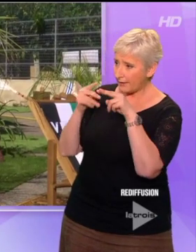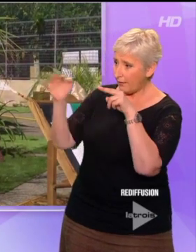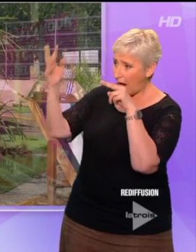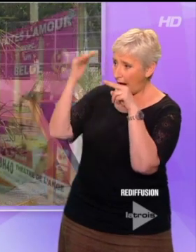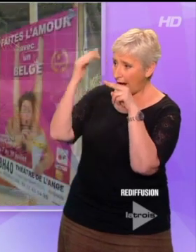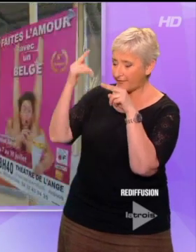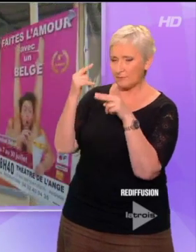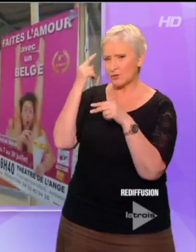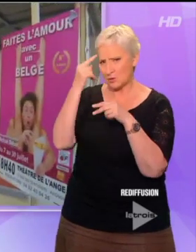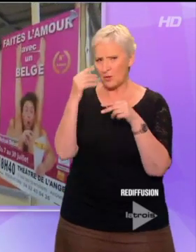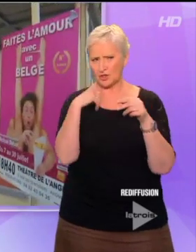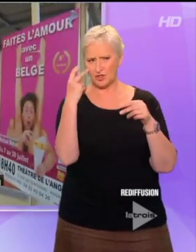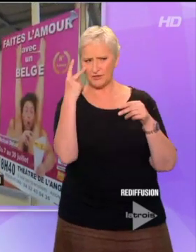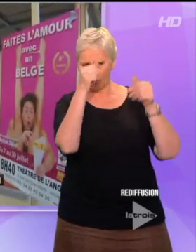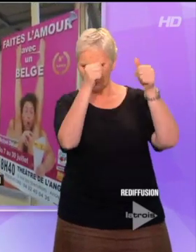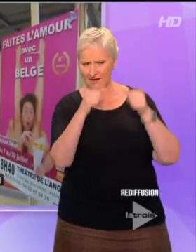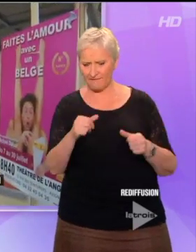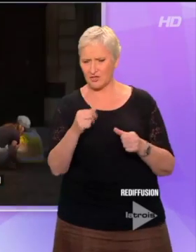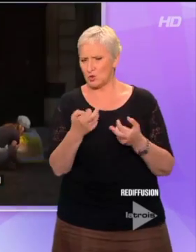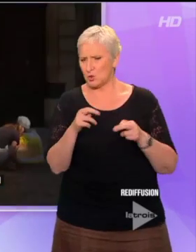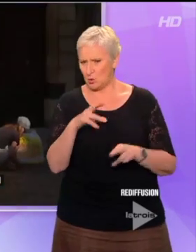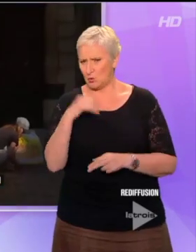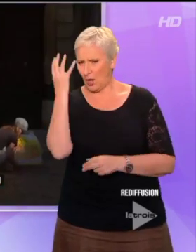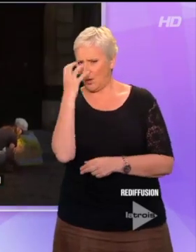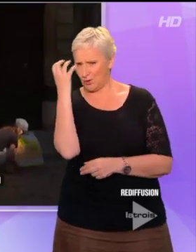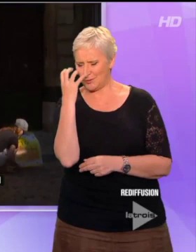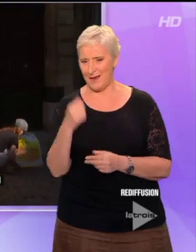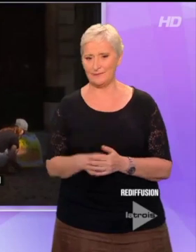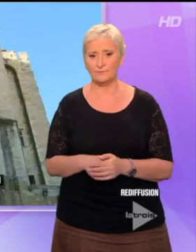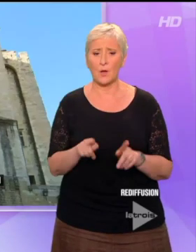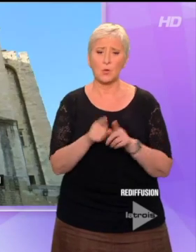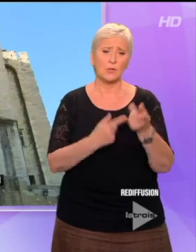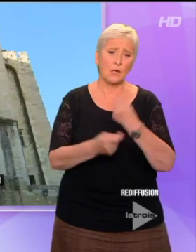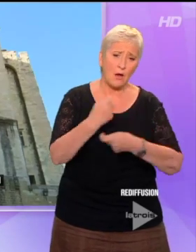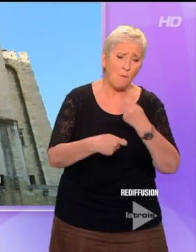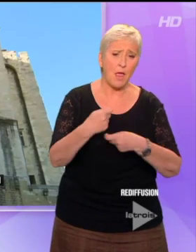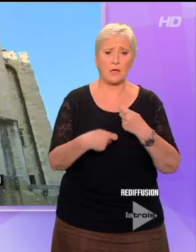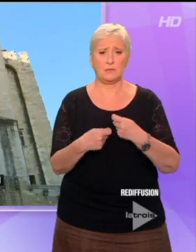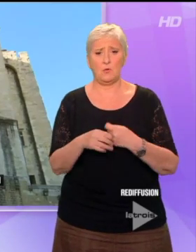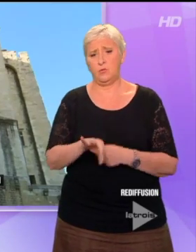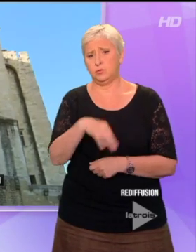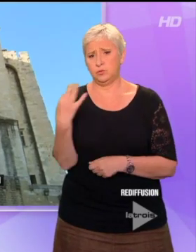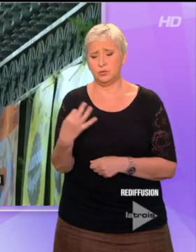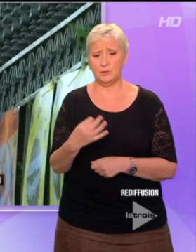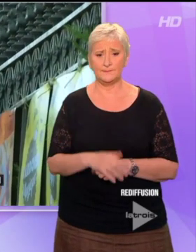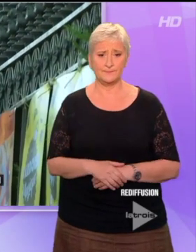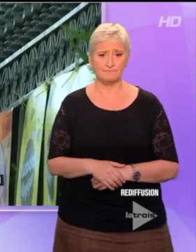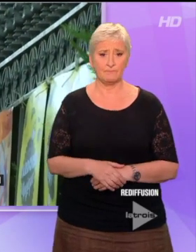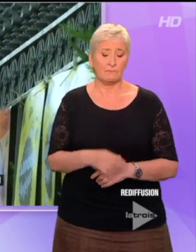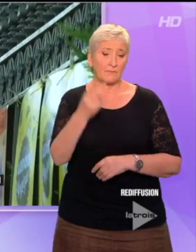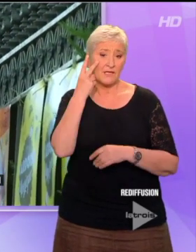cauchemars. Le Festival d'Avignon,'est aussi une jungle du commerce théâtral. En une matinée, cet acquis